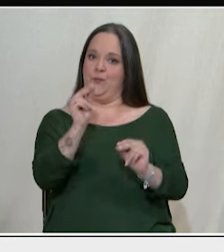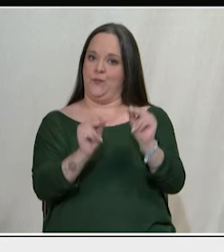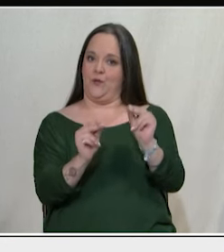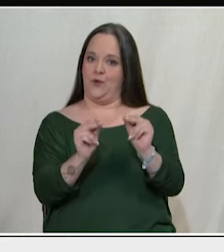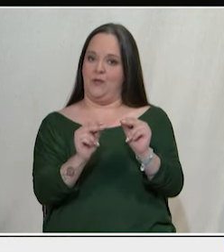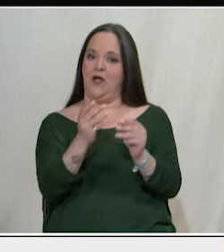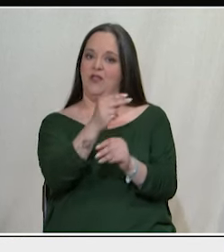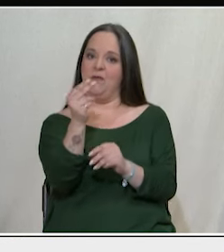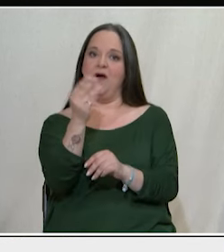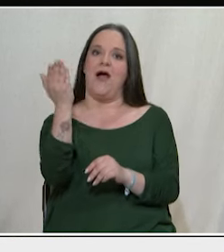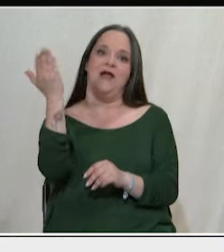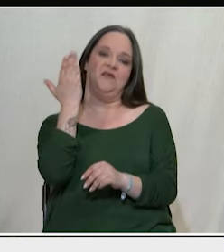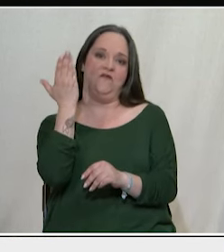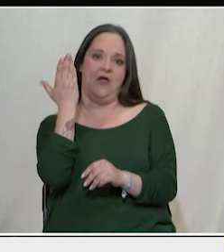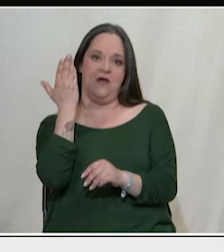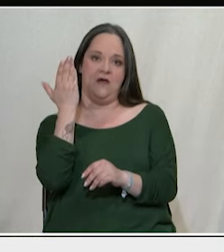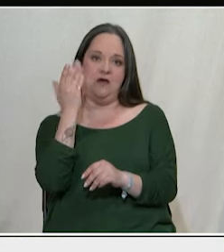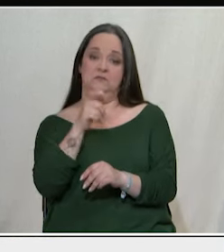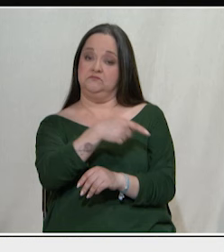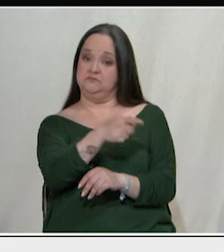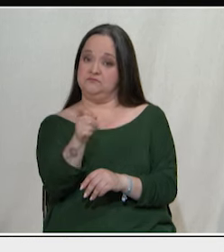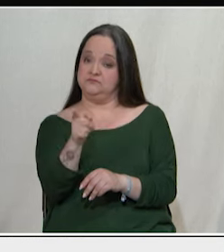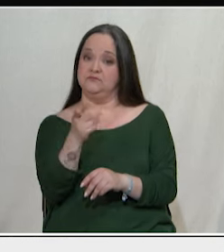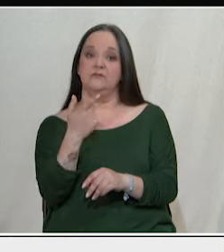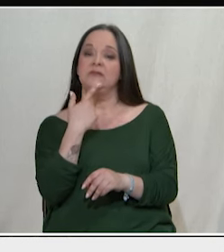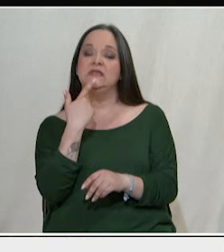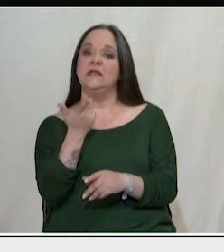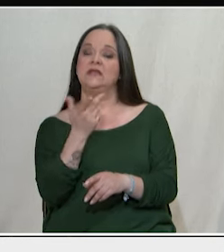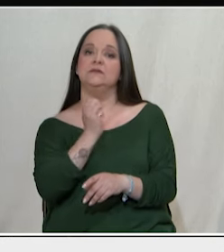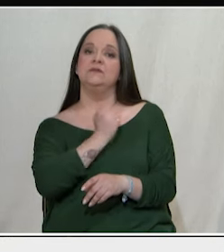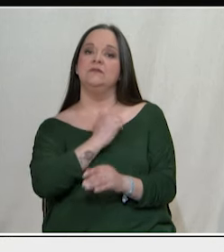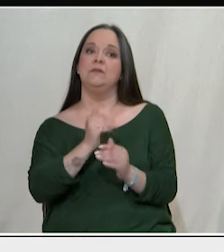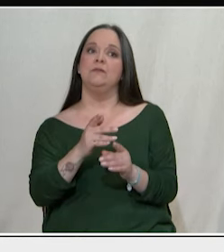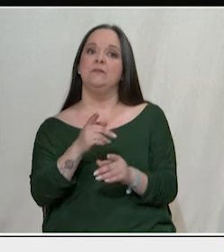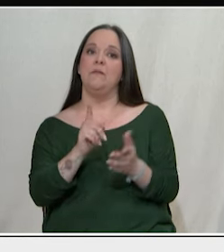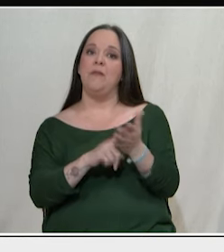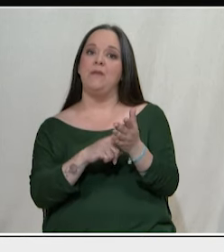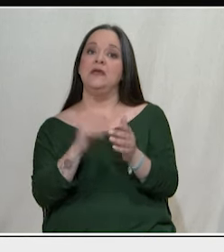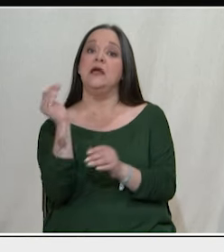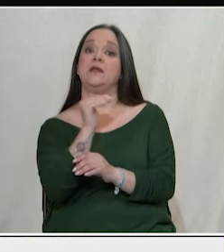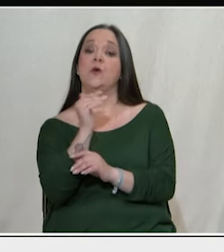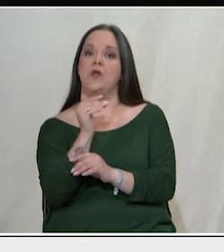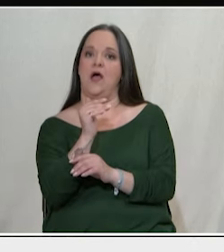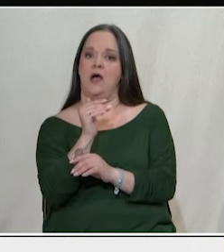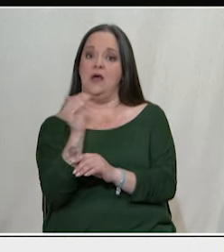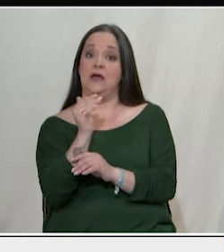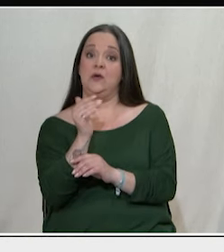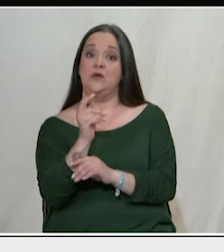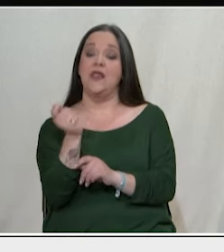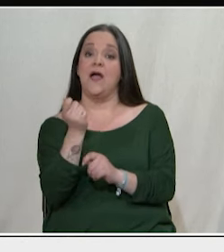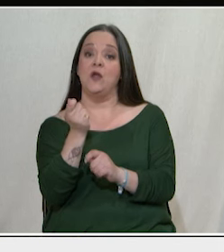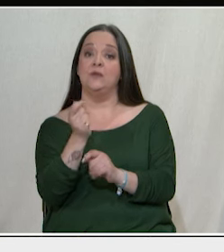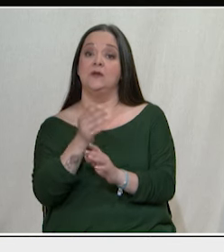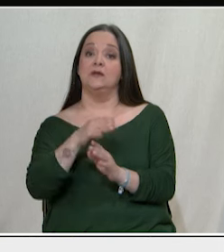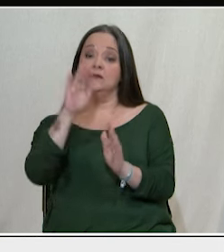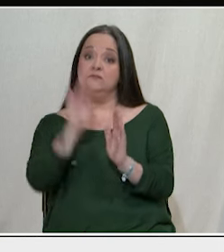Ακρίβεια. Για σας, τι είναι αυτό που πρέπει να γίνει άμεσα και να είναι κατανοητό για τον κόσμο για να πέσουν οι τιμές. Τι πρέπει